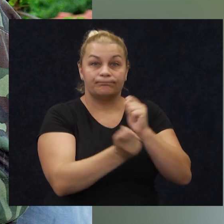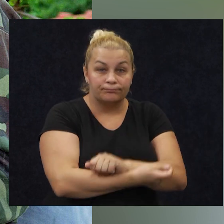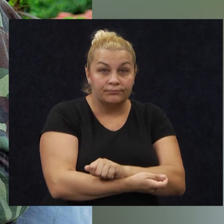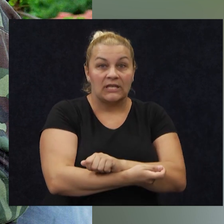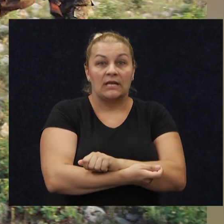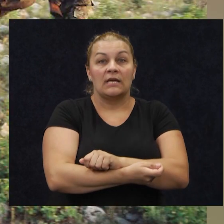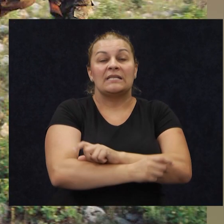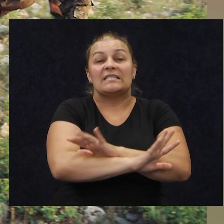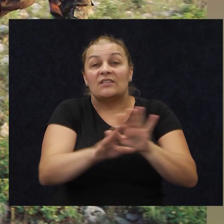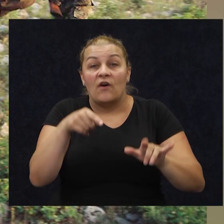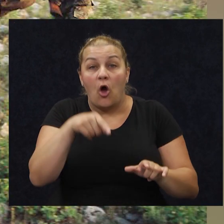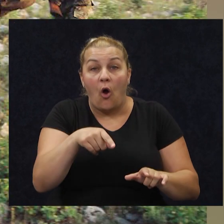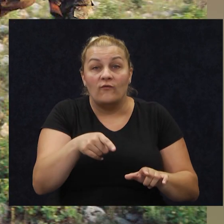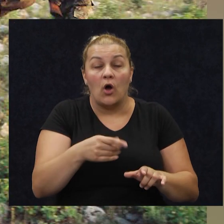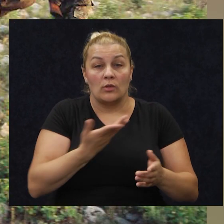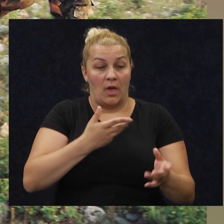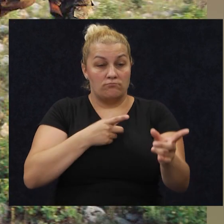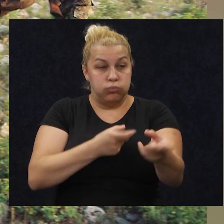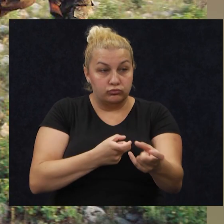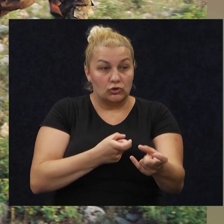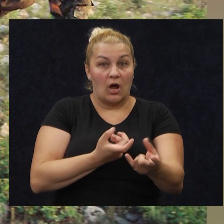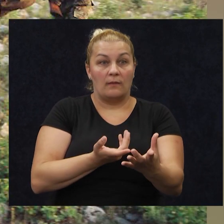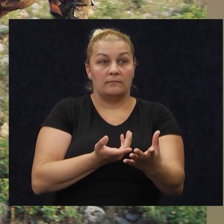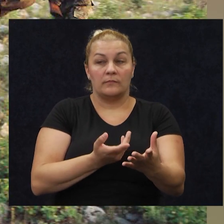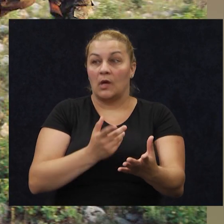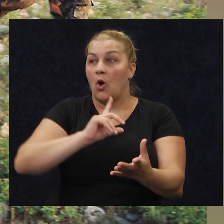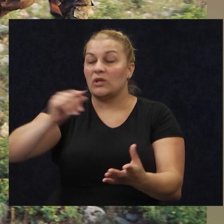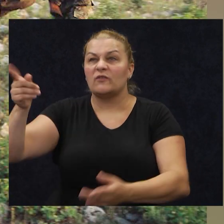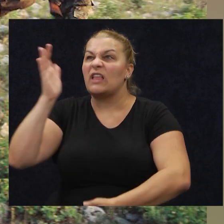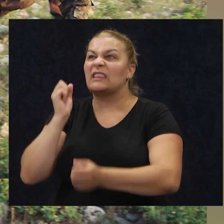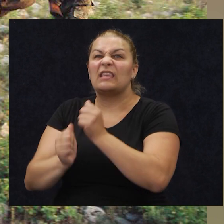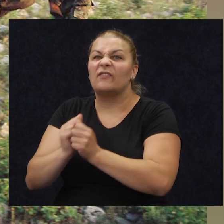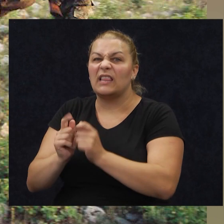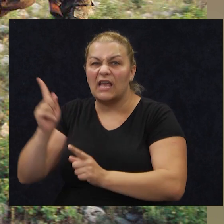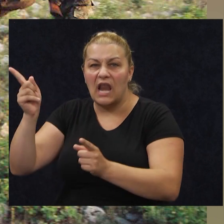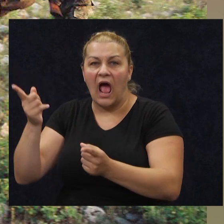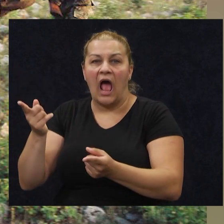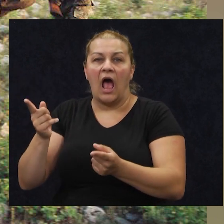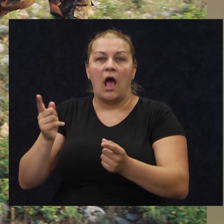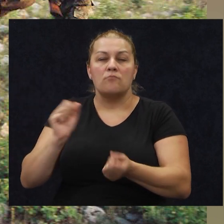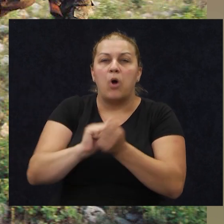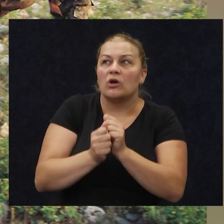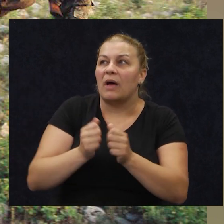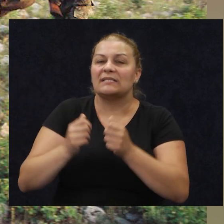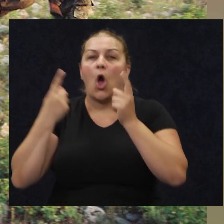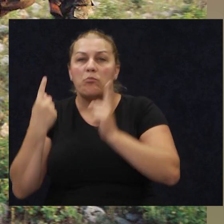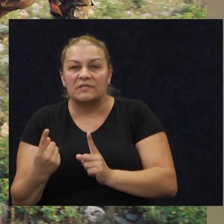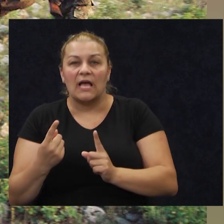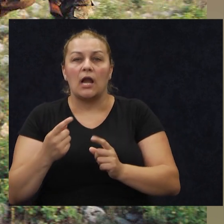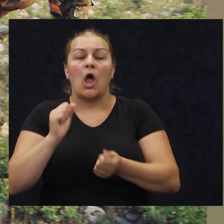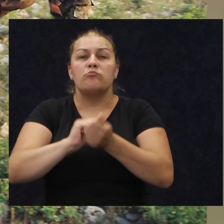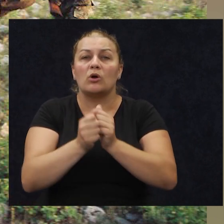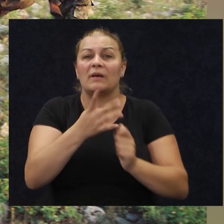zamijenili sve to sa puškom i odlaskom u tu neku divljinu, borbu za opstanak, borbu za